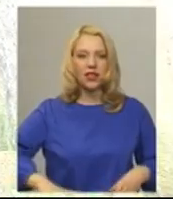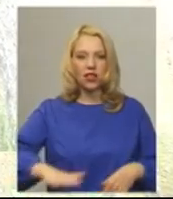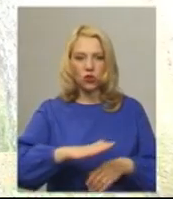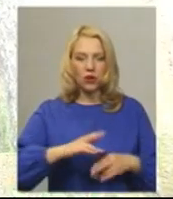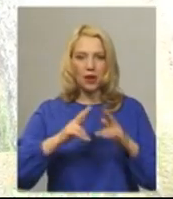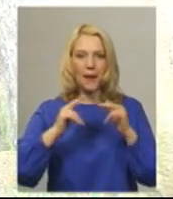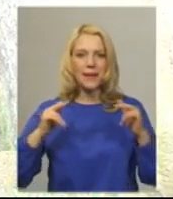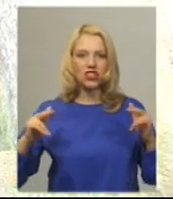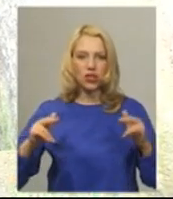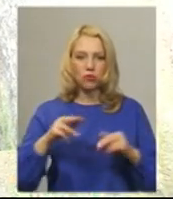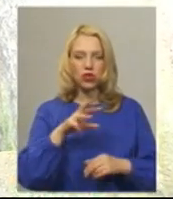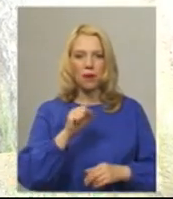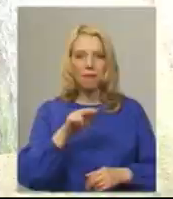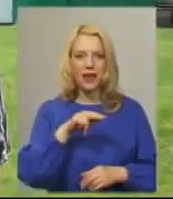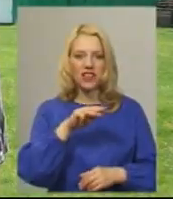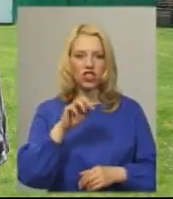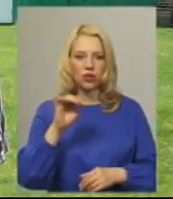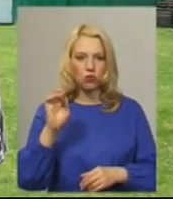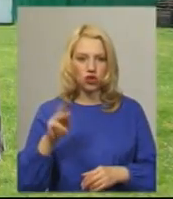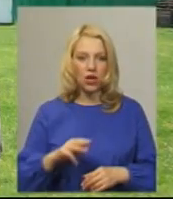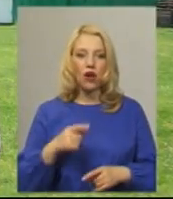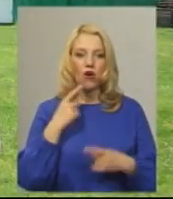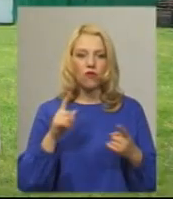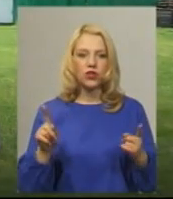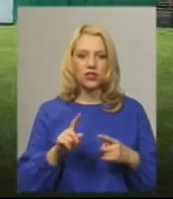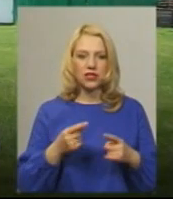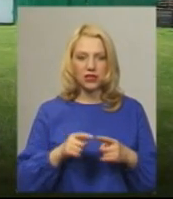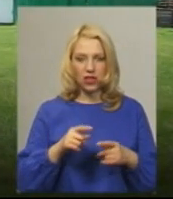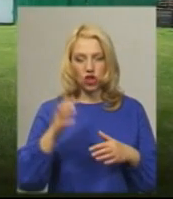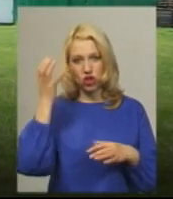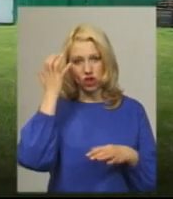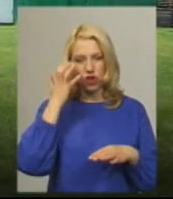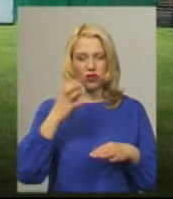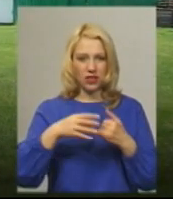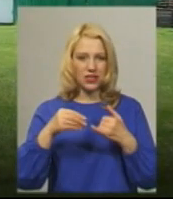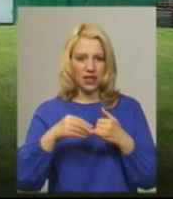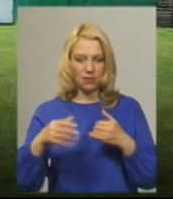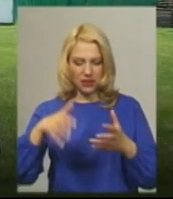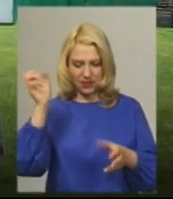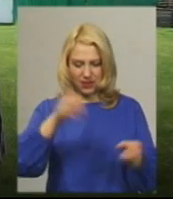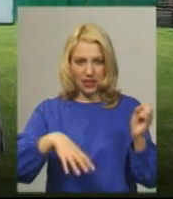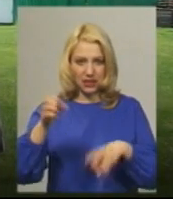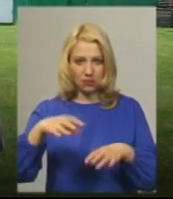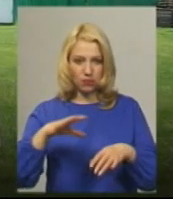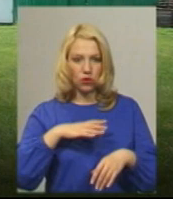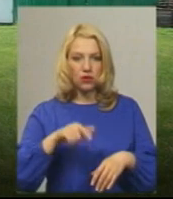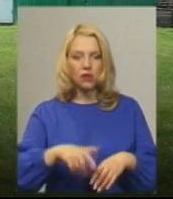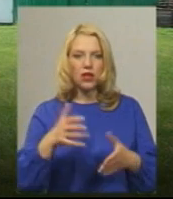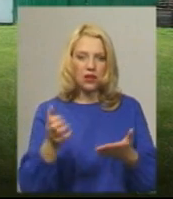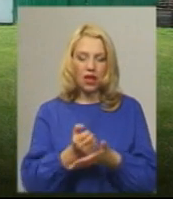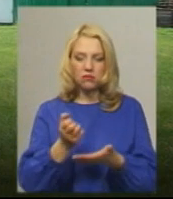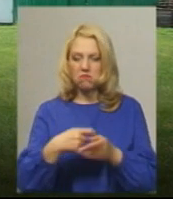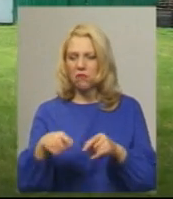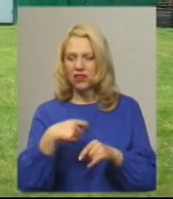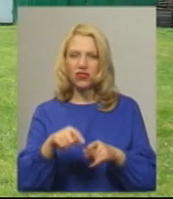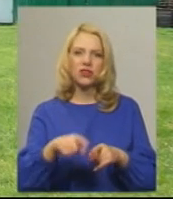замку, каже науковий співробітник Антон Барановський. Засипці чорним ґрунтом, в якому дуже багато було знайдено києво-руського матеріалу,